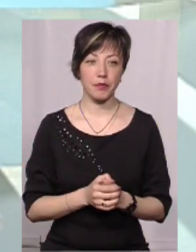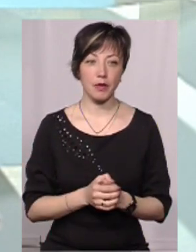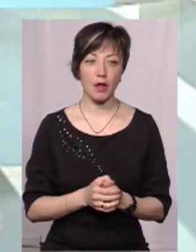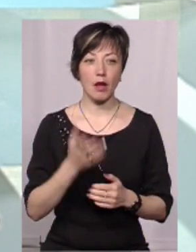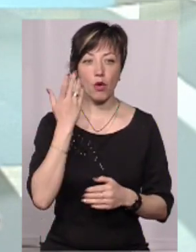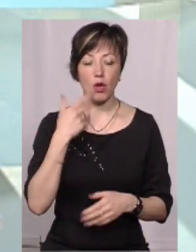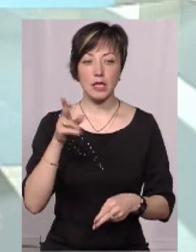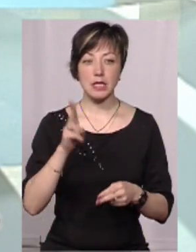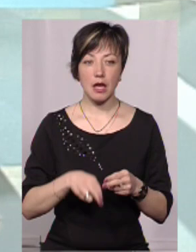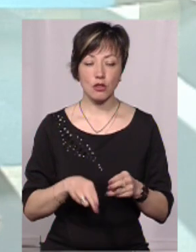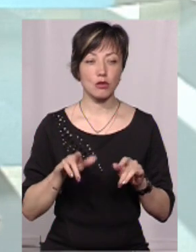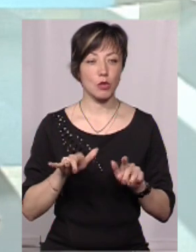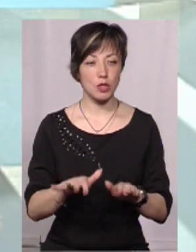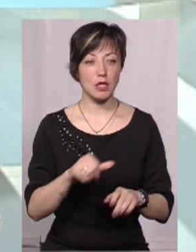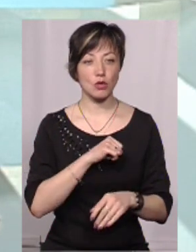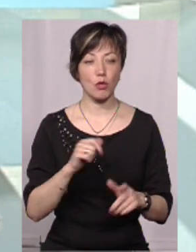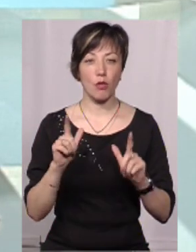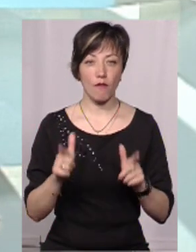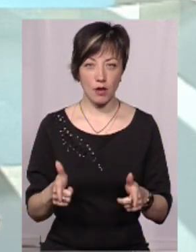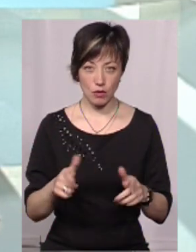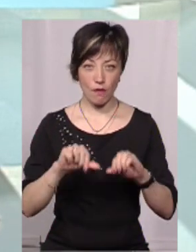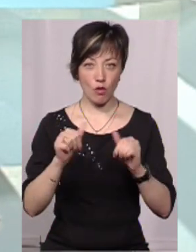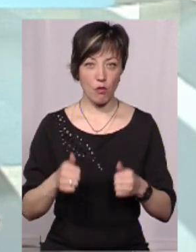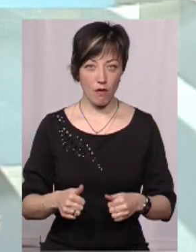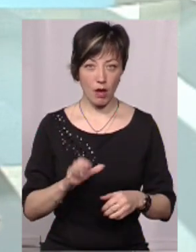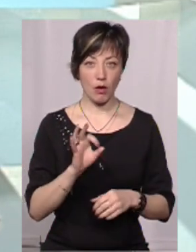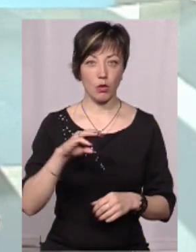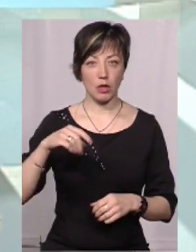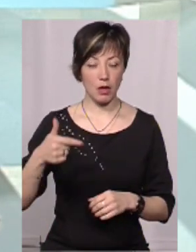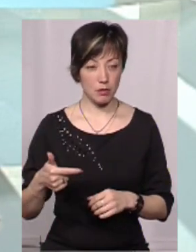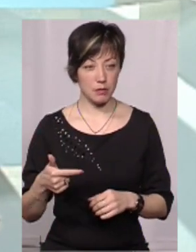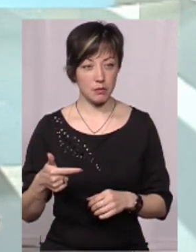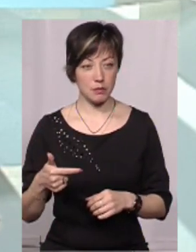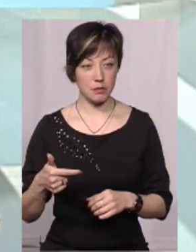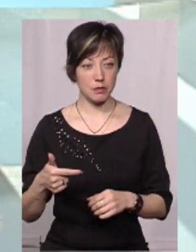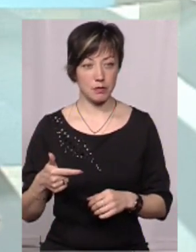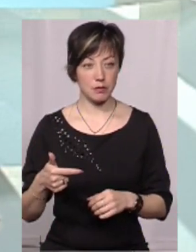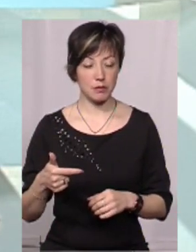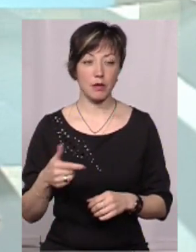Все-таки, коли закінчується процес добровільності формування об'єднаних територіальних громад,